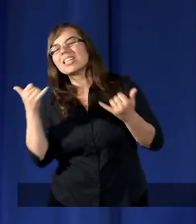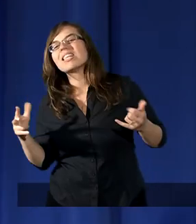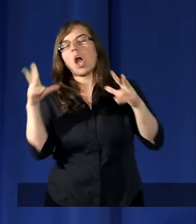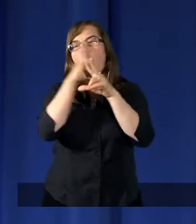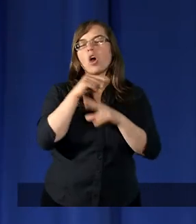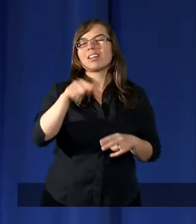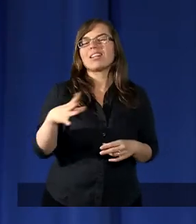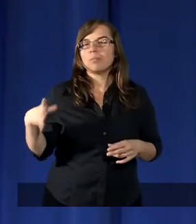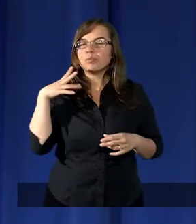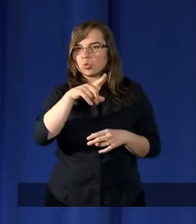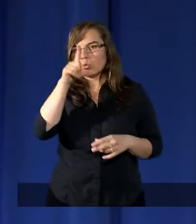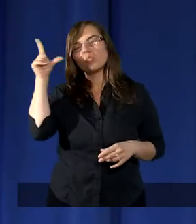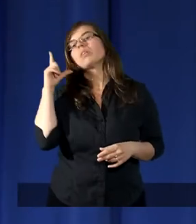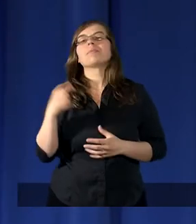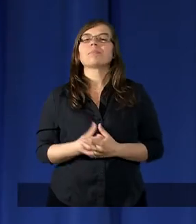oczywiście Bóstw.